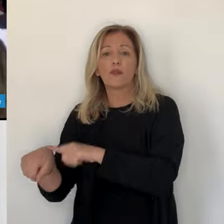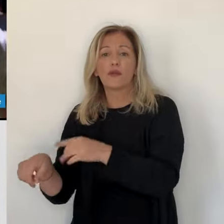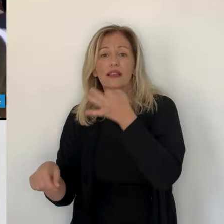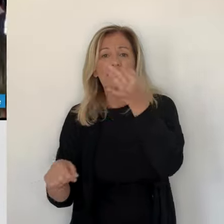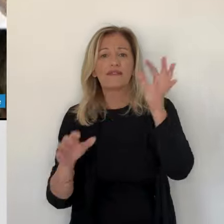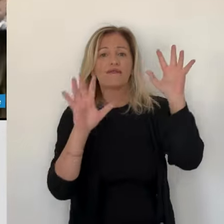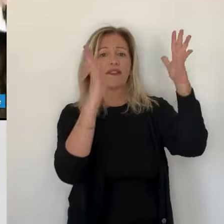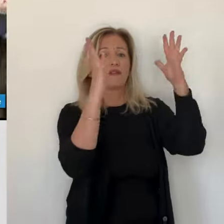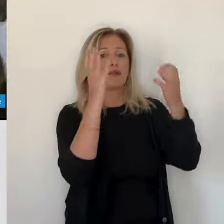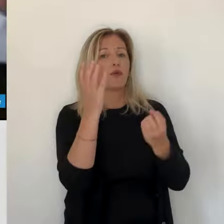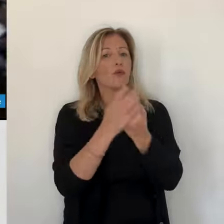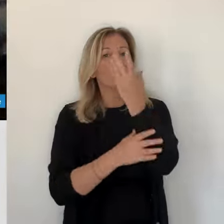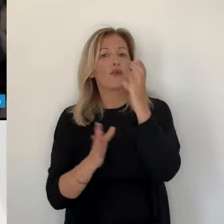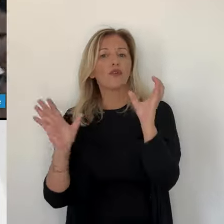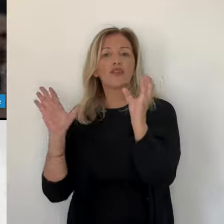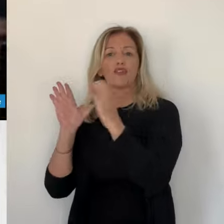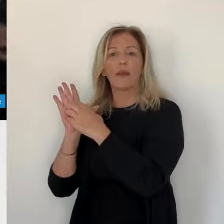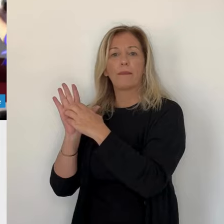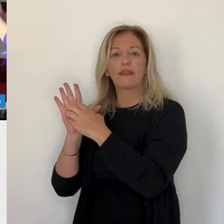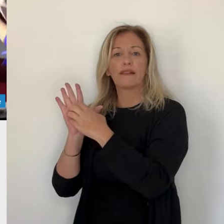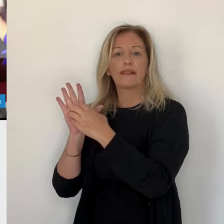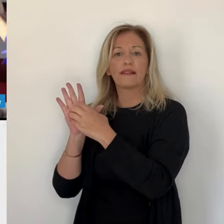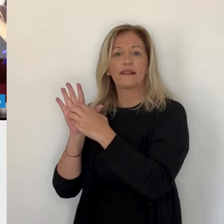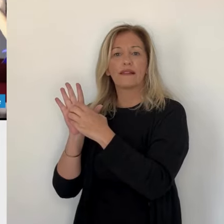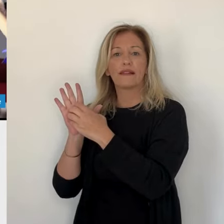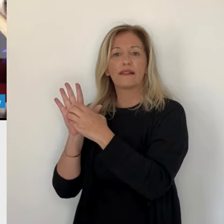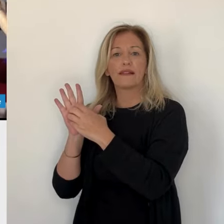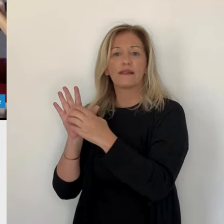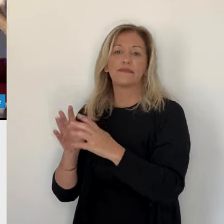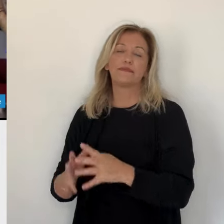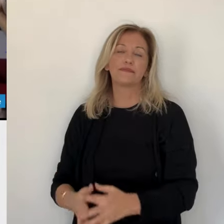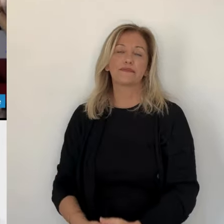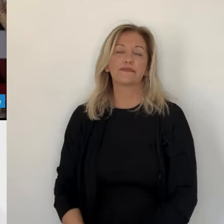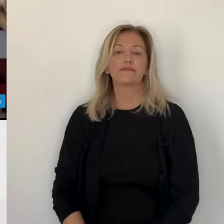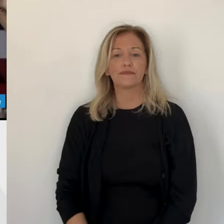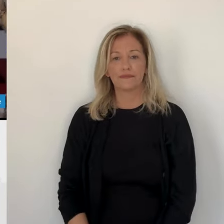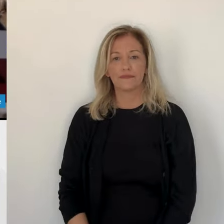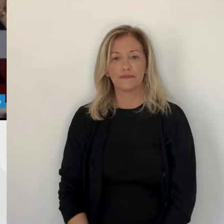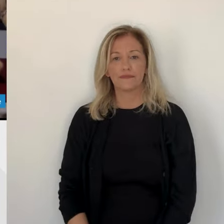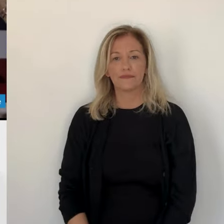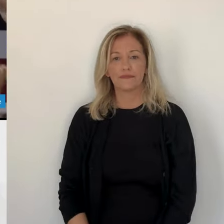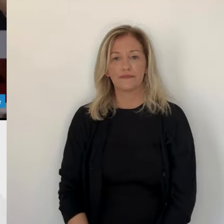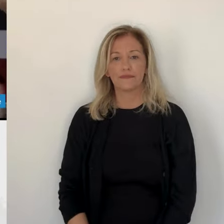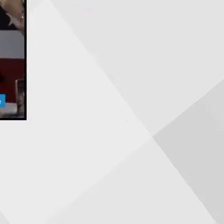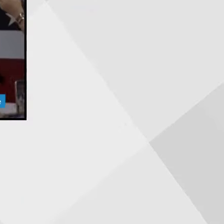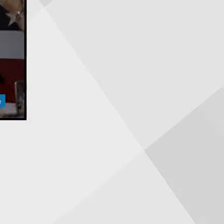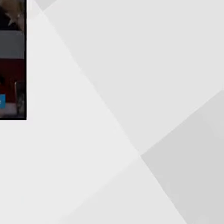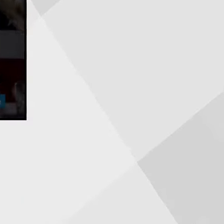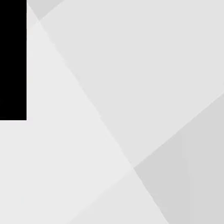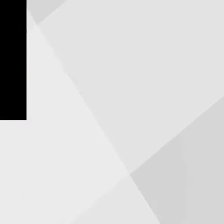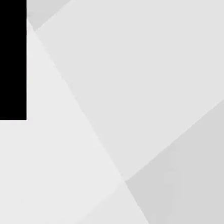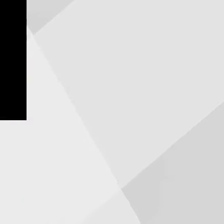surprise, le leader d'extrême droite s'est empressé de saluer un succès qui, je cite, annonce un changement d'époque. Sous Société Radio-Canada